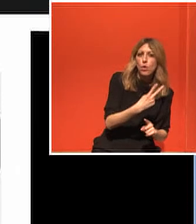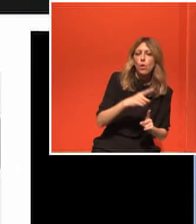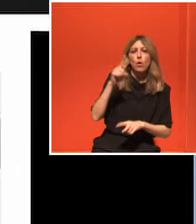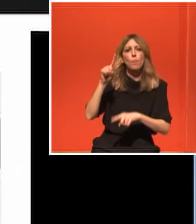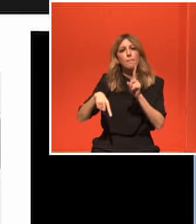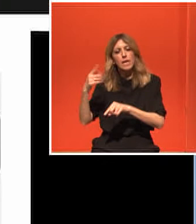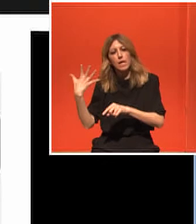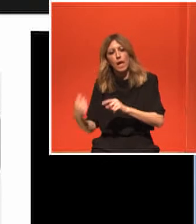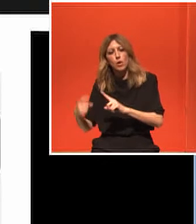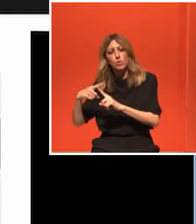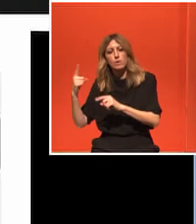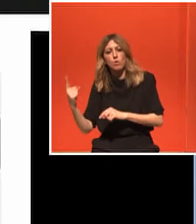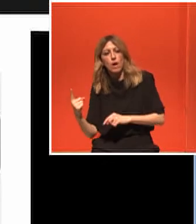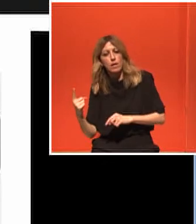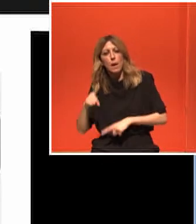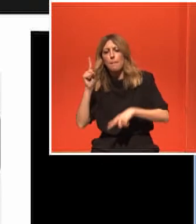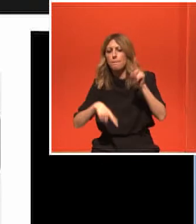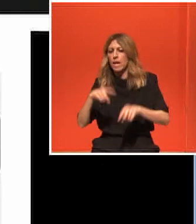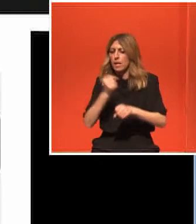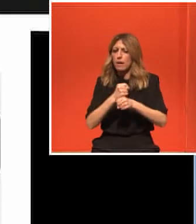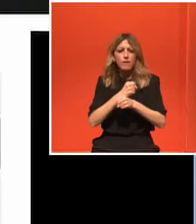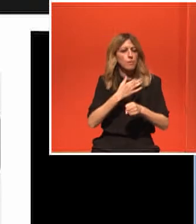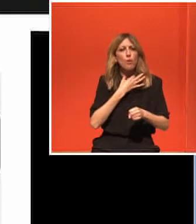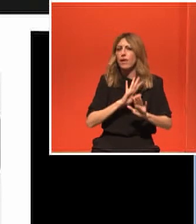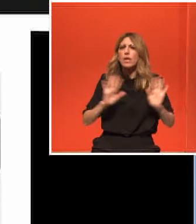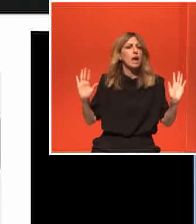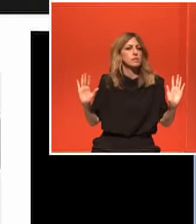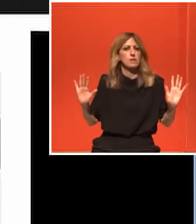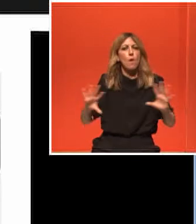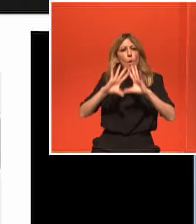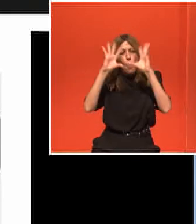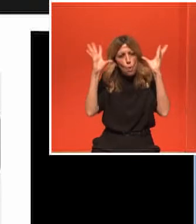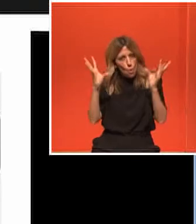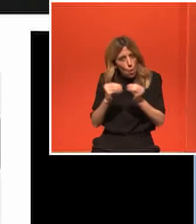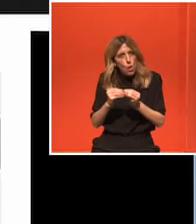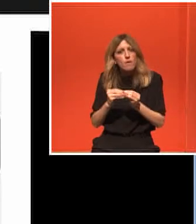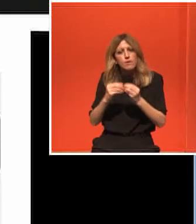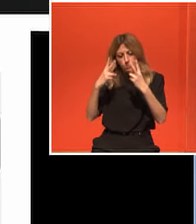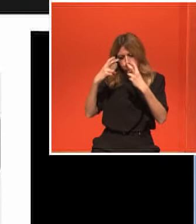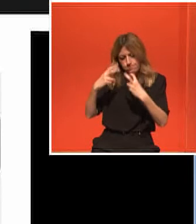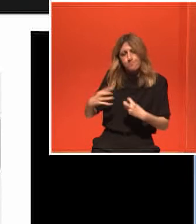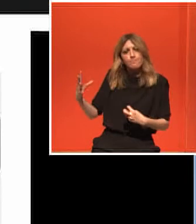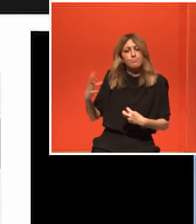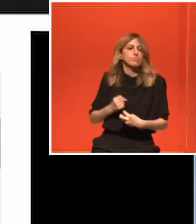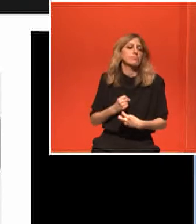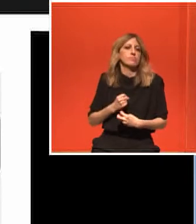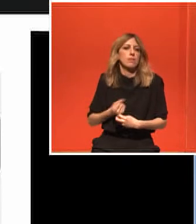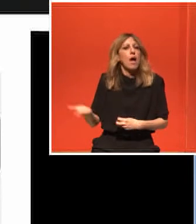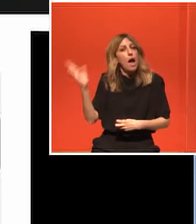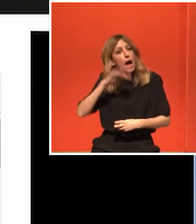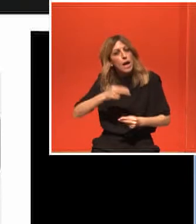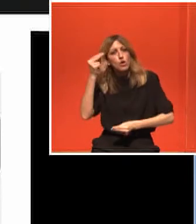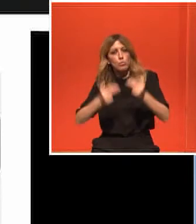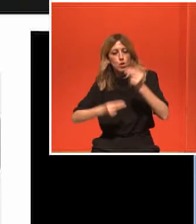πρωτόκολλο να μην χρειάζεται φάρμακα πλέον. Ξέρουμε τι σημαίνει με την υπέρταση και πώς μπορούμε να κατεβάσουμε